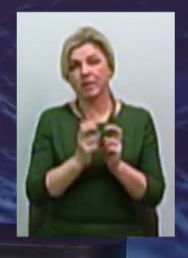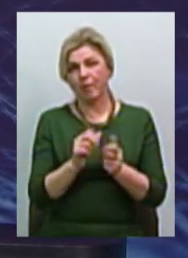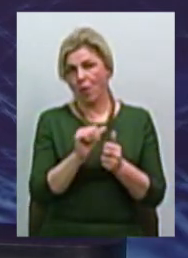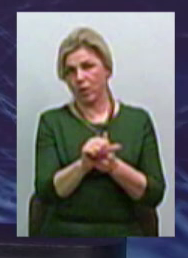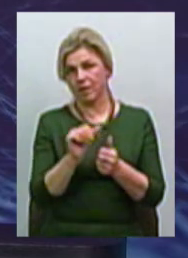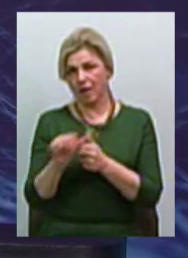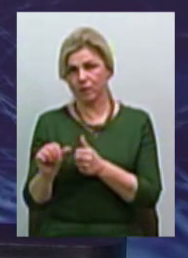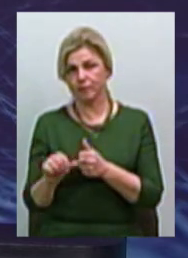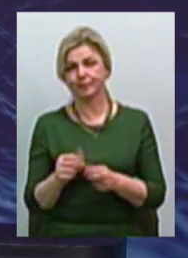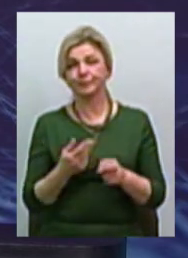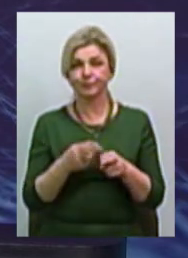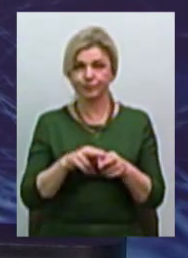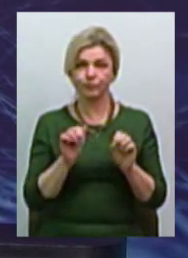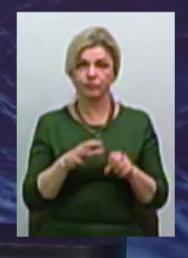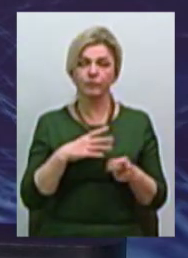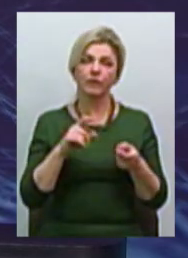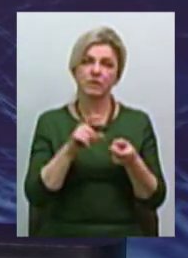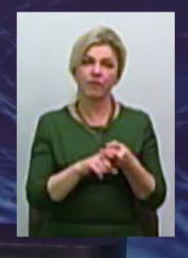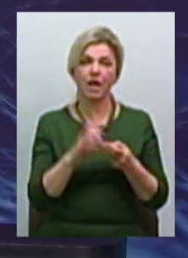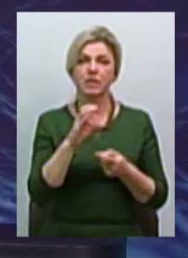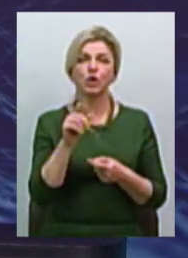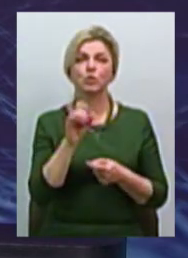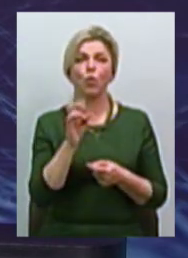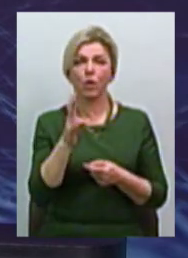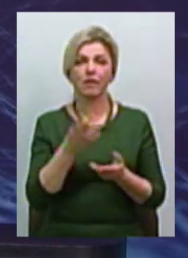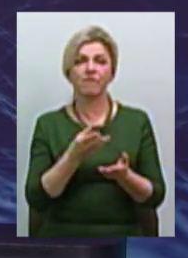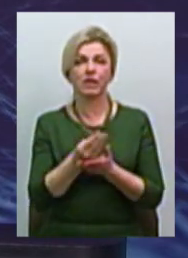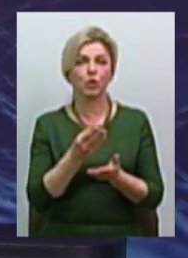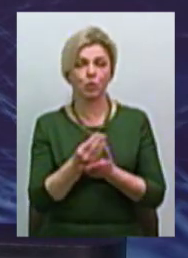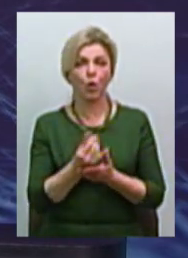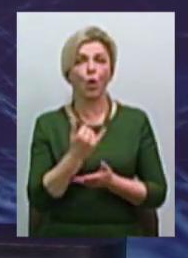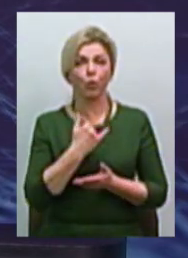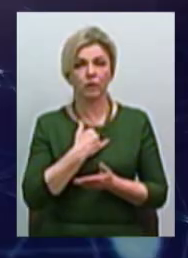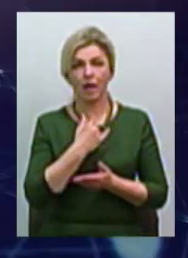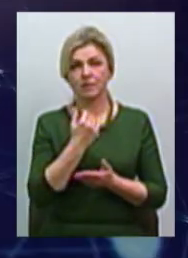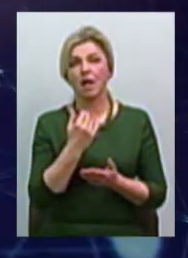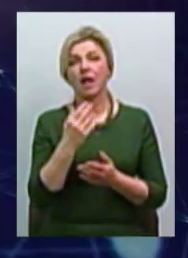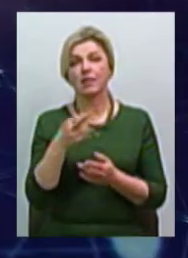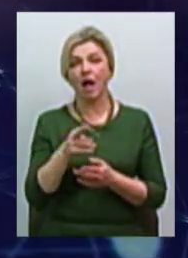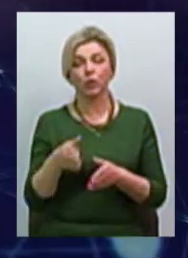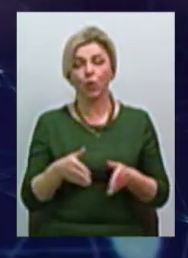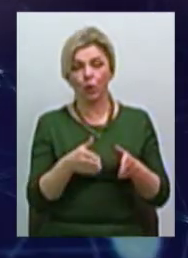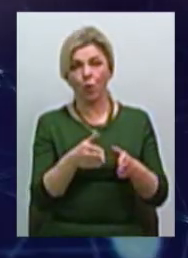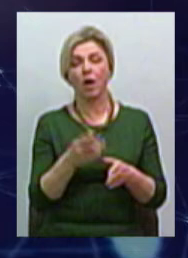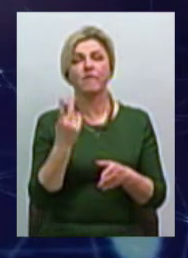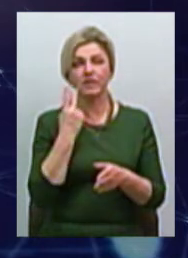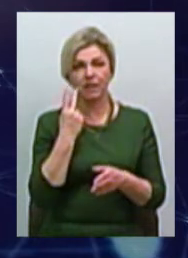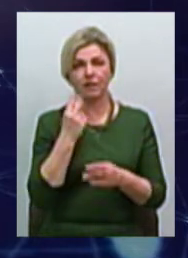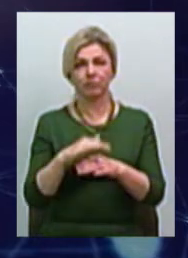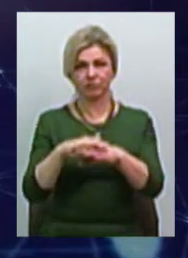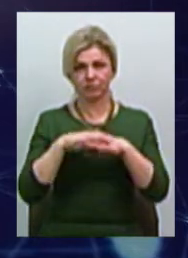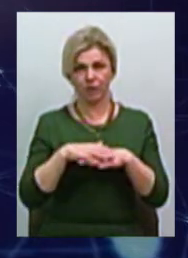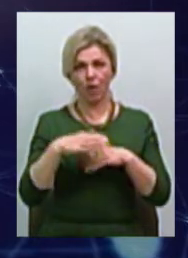наприклад... Чи може це бути пов'язано і з сезонним фінансуванням? У нас традиційно гроші для, наприклад, дорожніх робіт надходили наприкінці